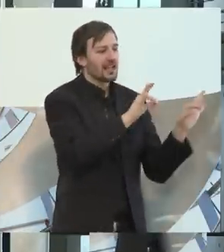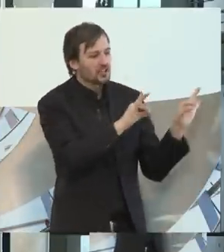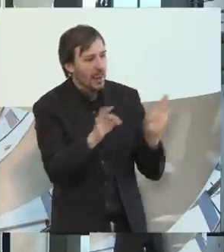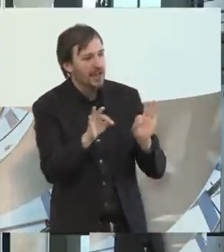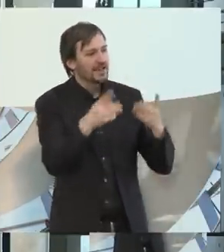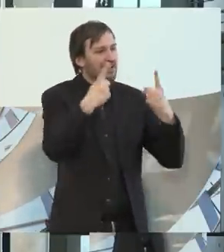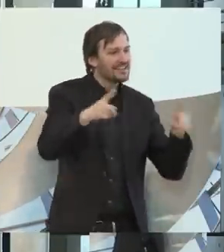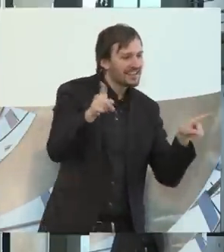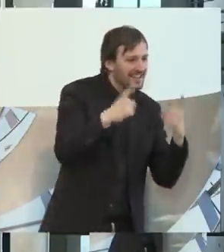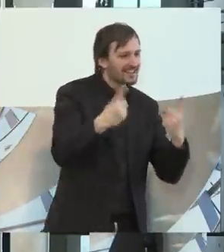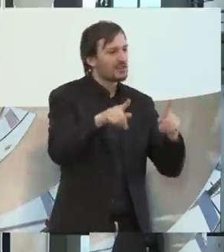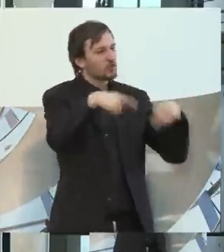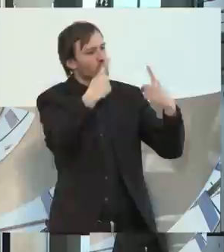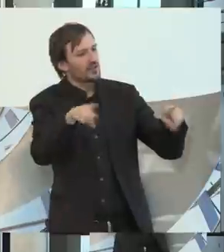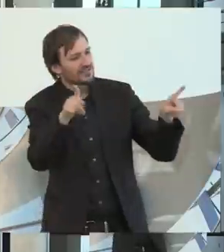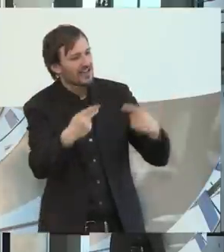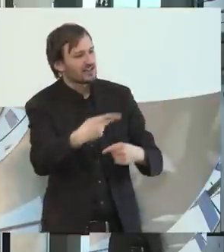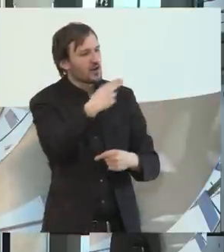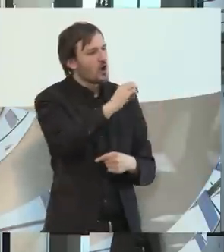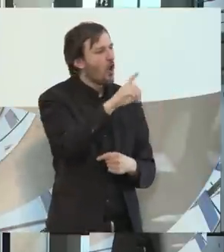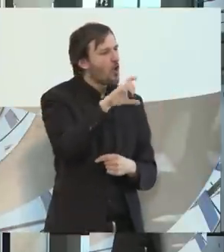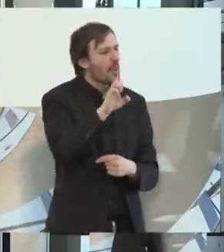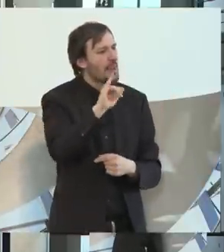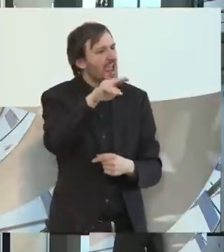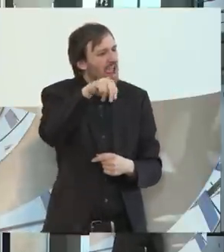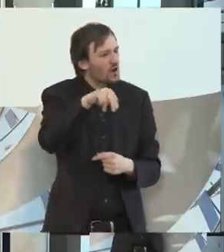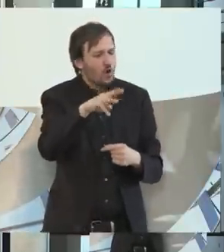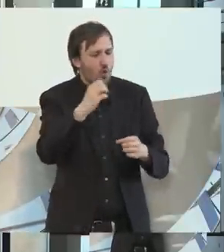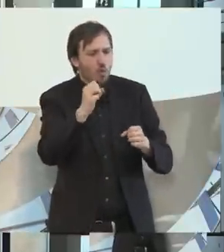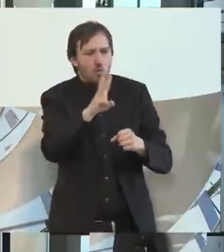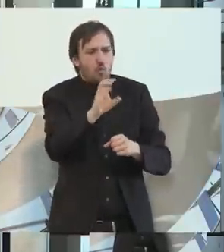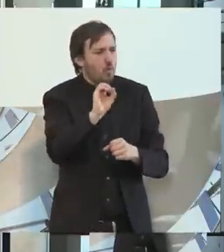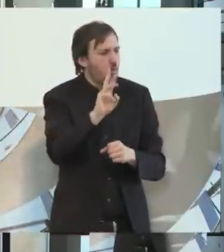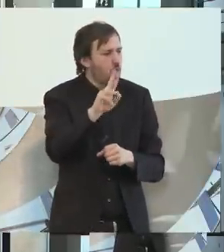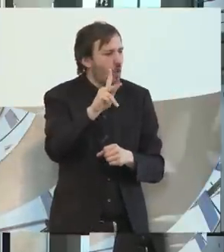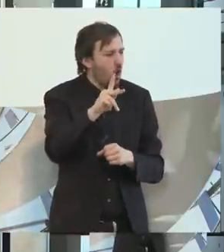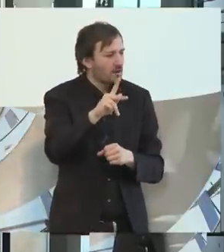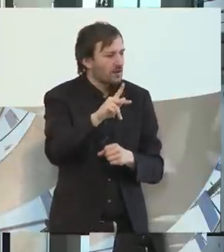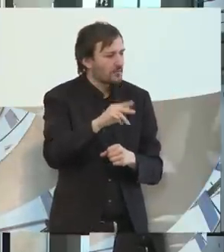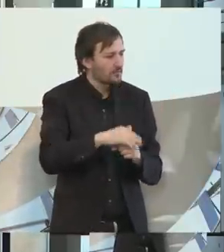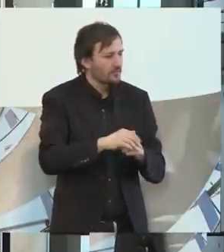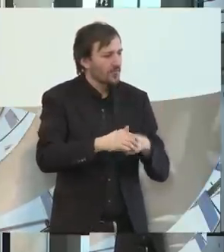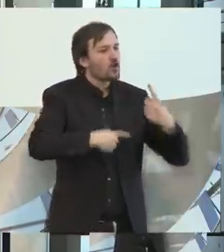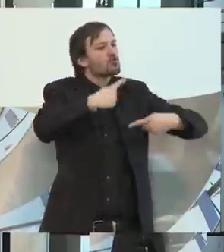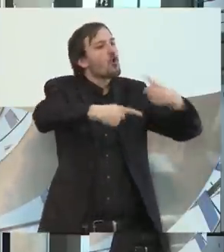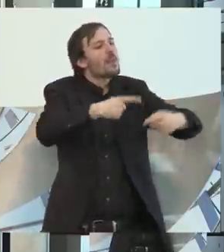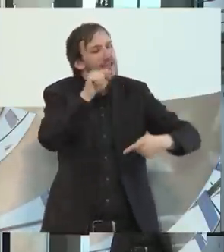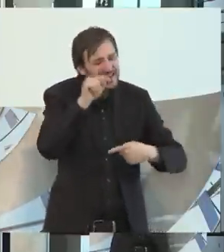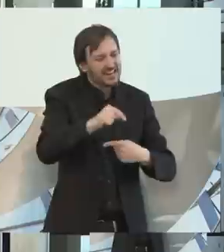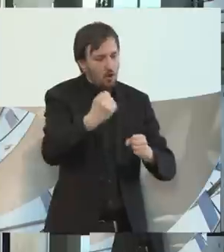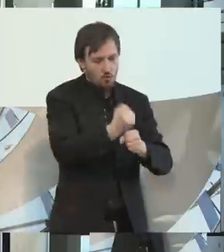der Konzertreihe Roll & Walk, die es sich zum Ziel gesetzt hat, an verschiedenen Orten Konzerte